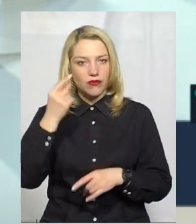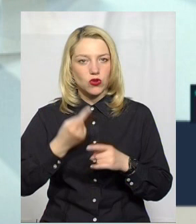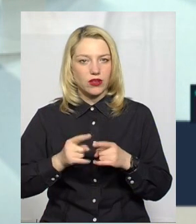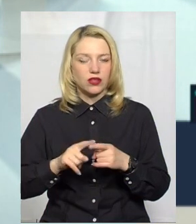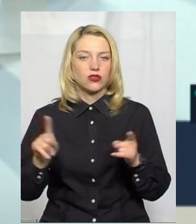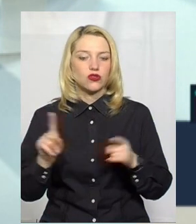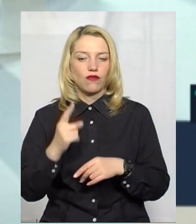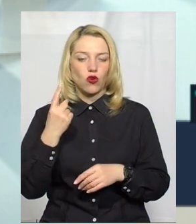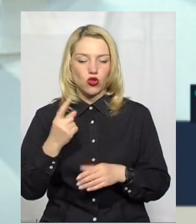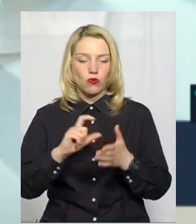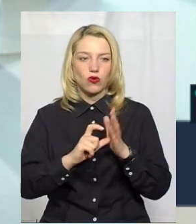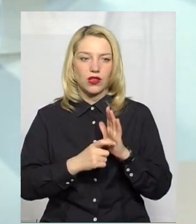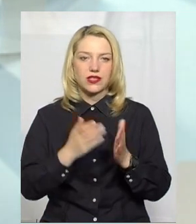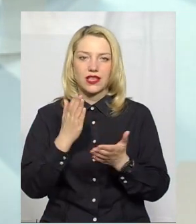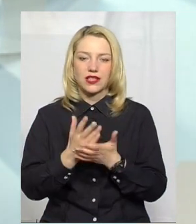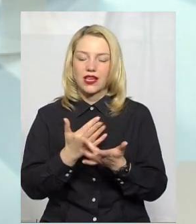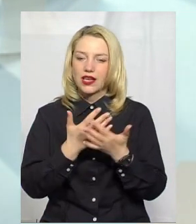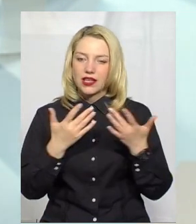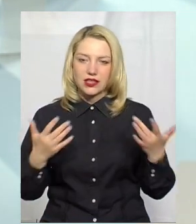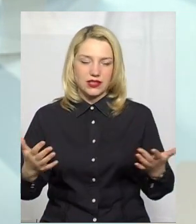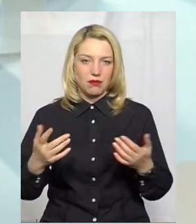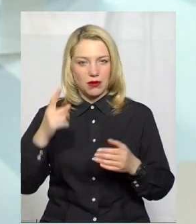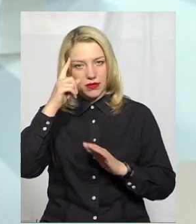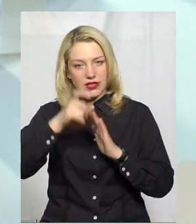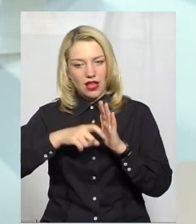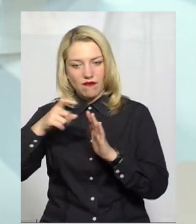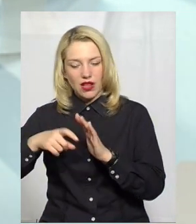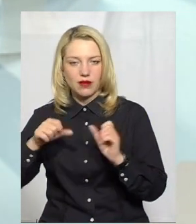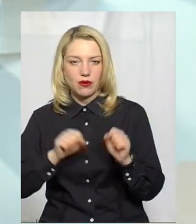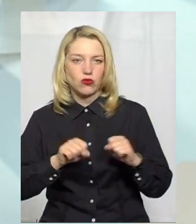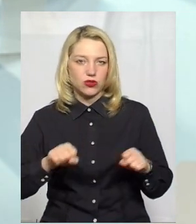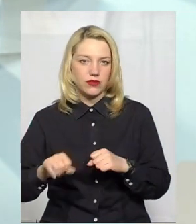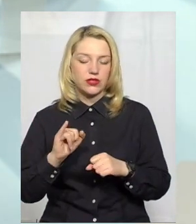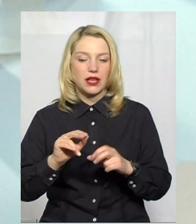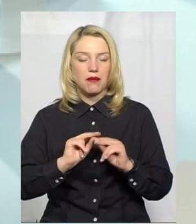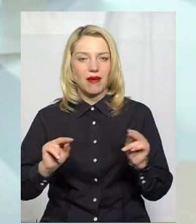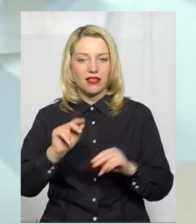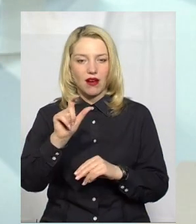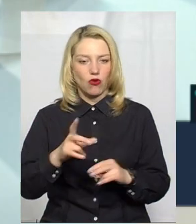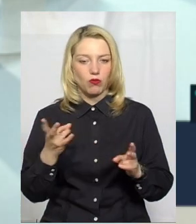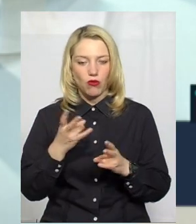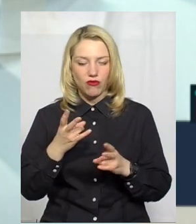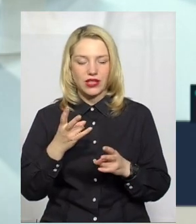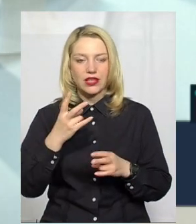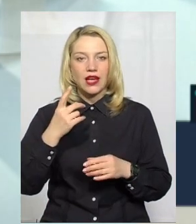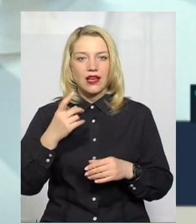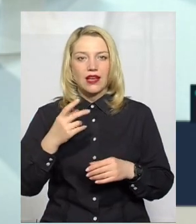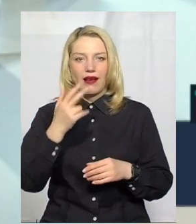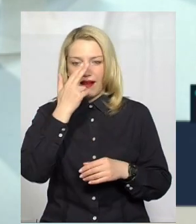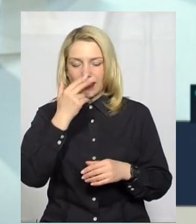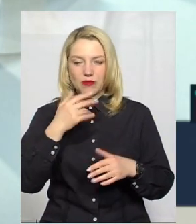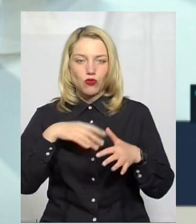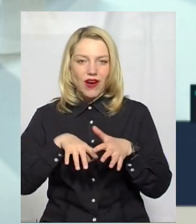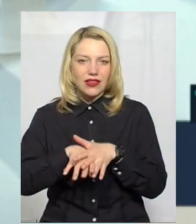класі є діти з різними пізнавальними можливостями і однозначно педагог має адаптувати цю програму